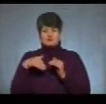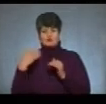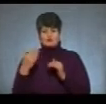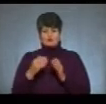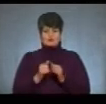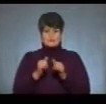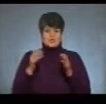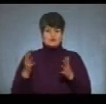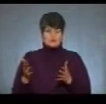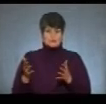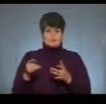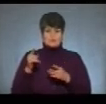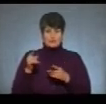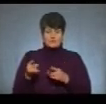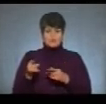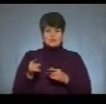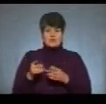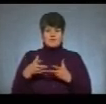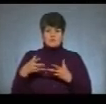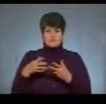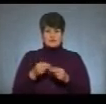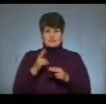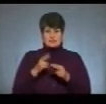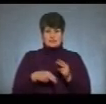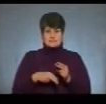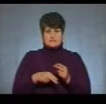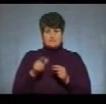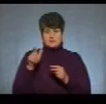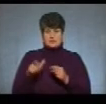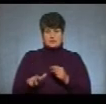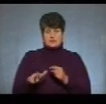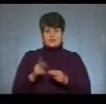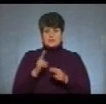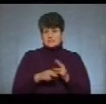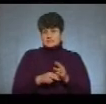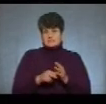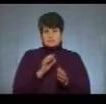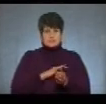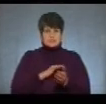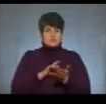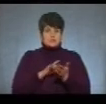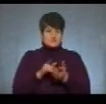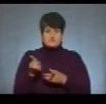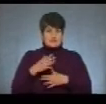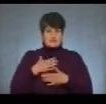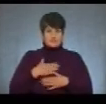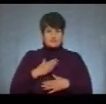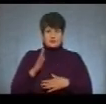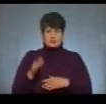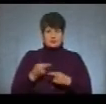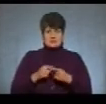безпосередньо впливає на кінцевого споживача. А кінцевий споживач – це турист. Якщо він буде незадоволений такими